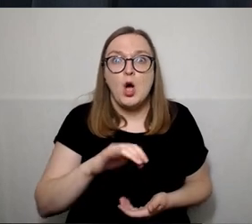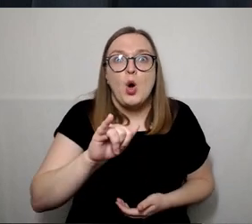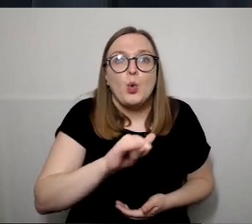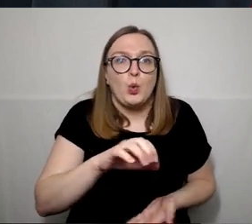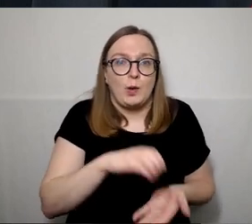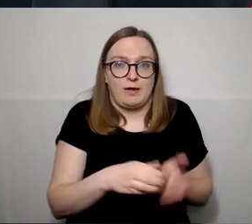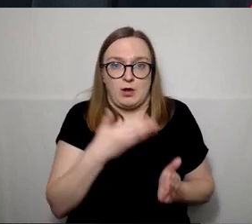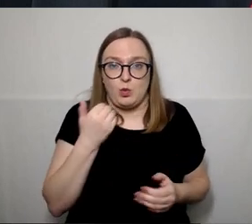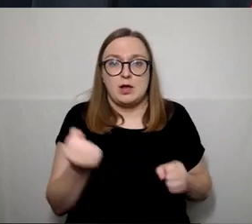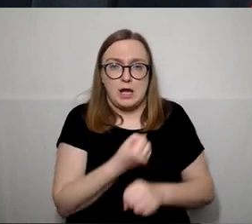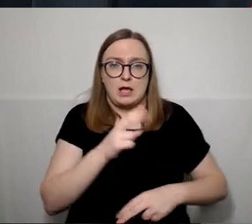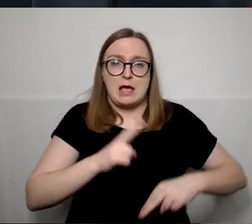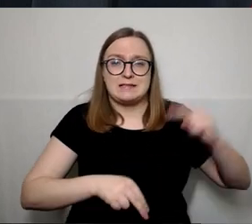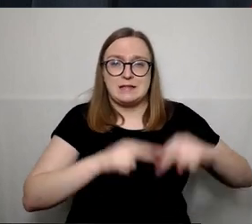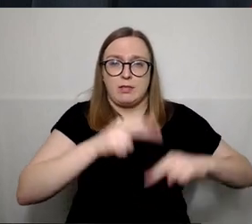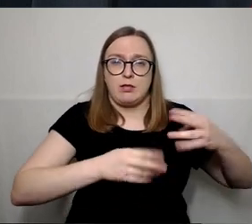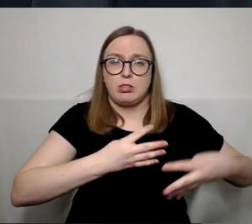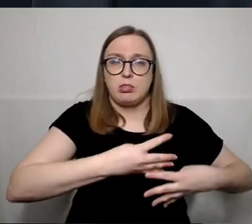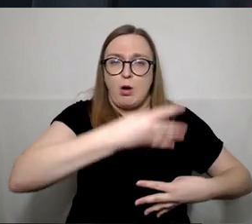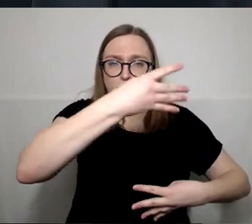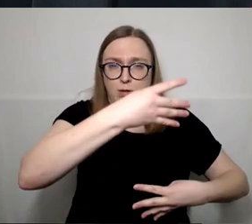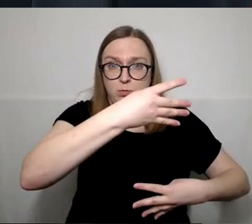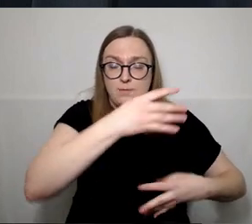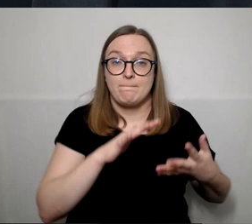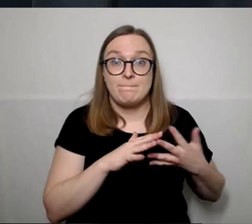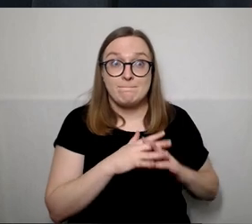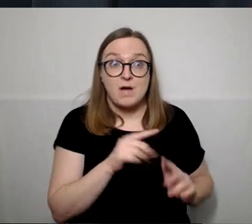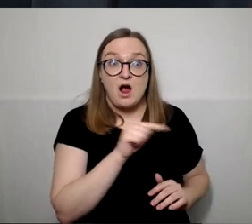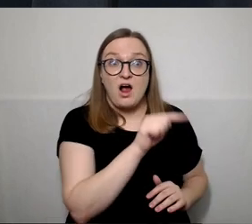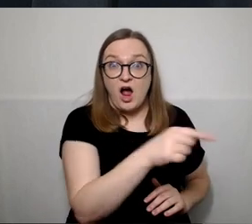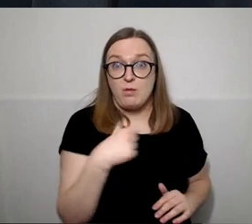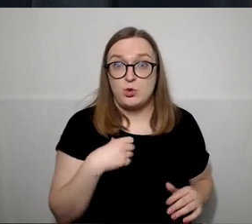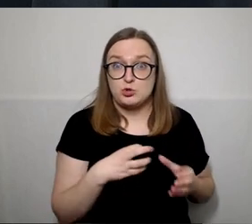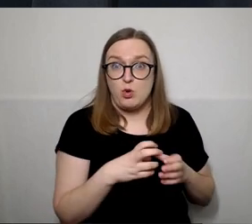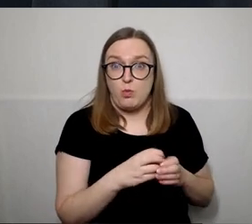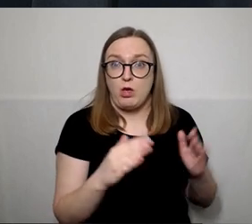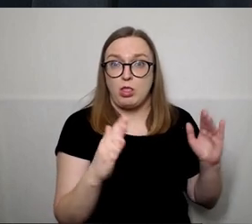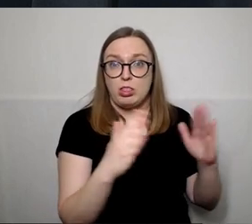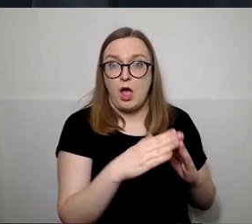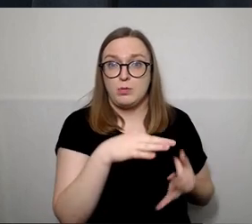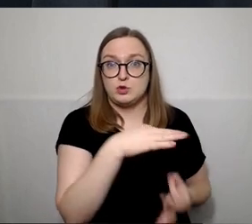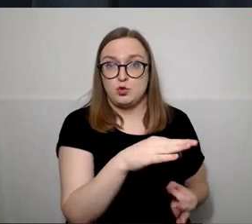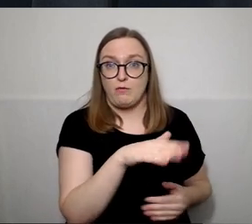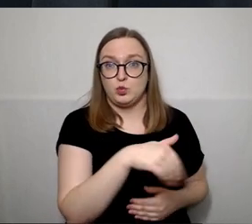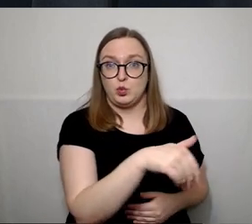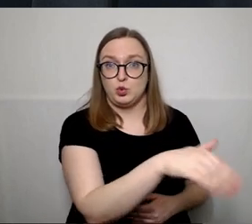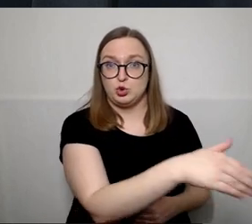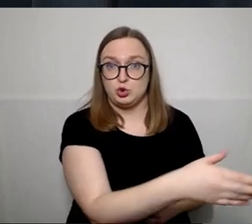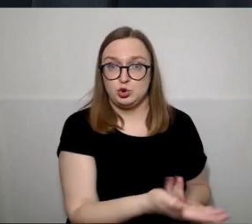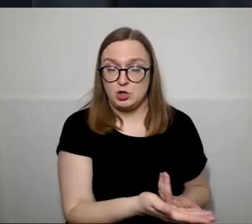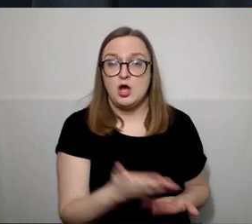statyti daugiau būčius. Kaimai retėja, namai tuštėja ir tikrai atsirastų